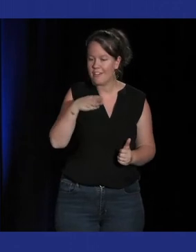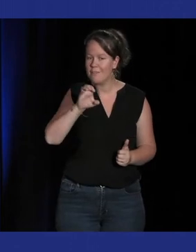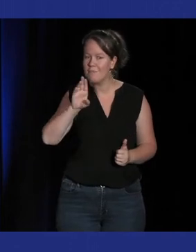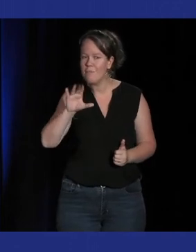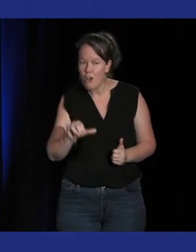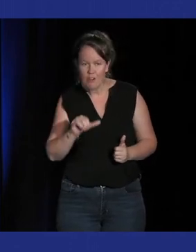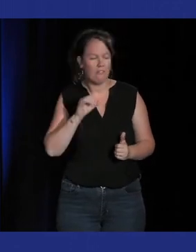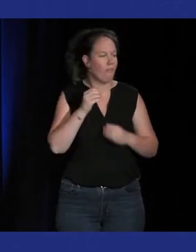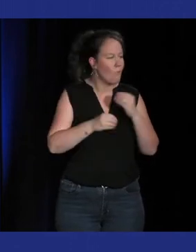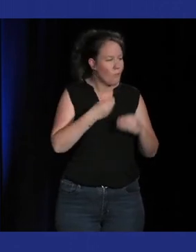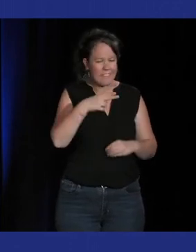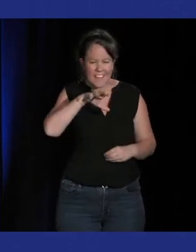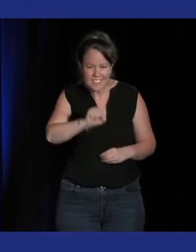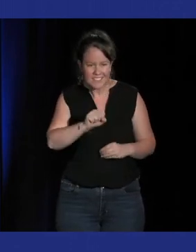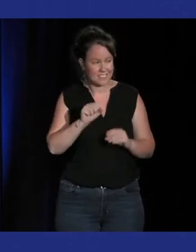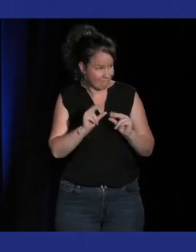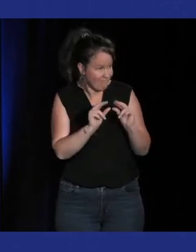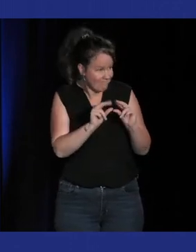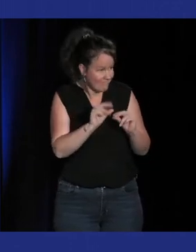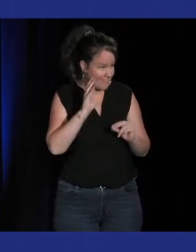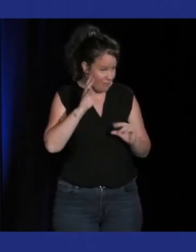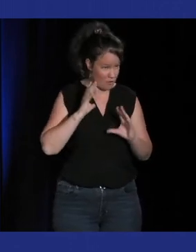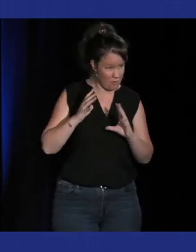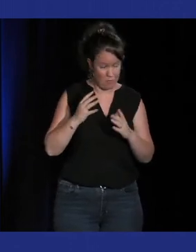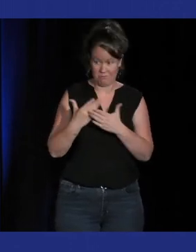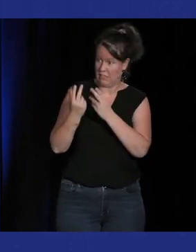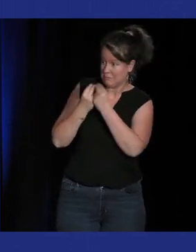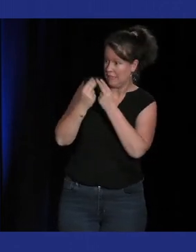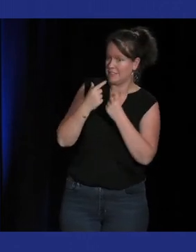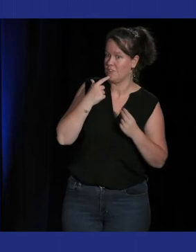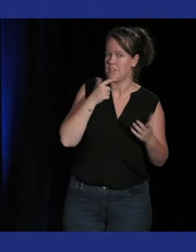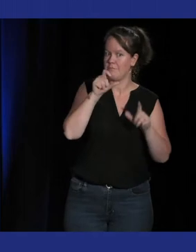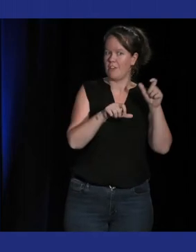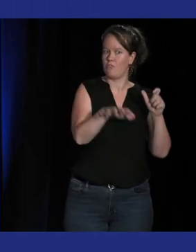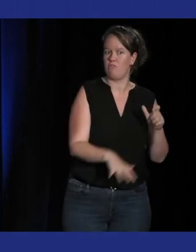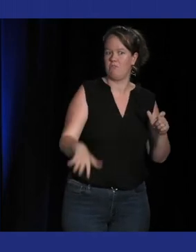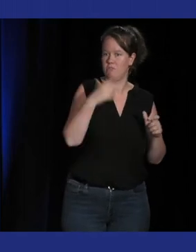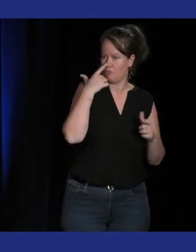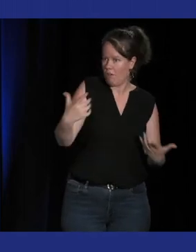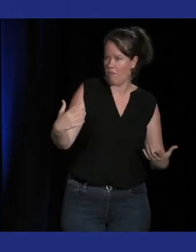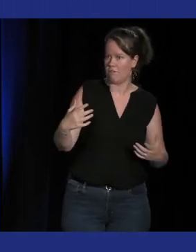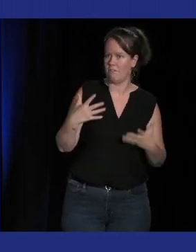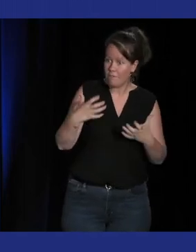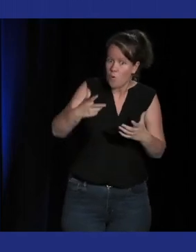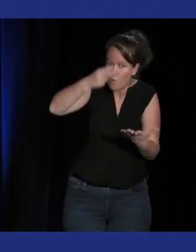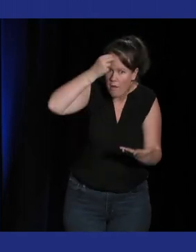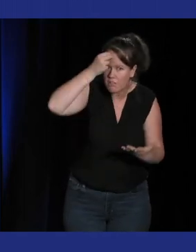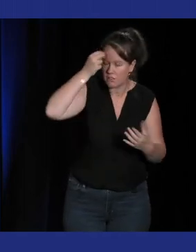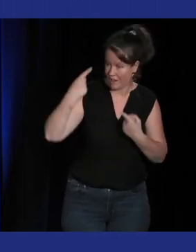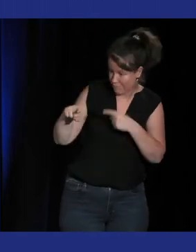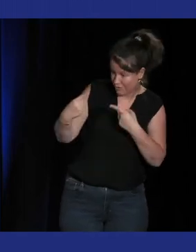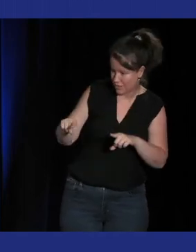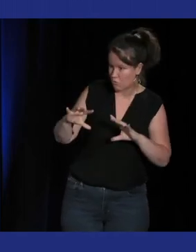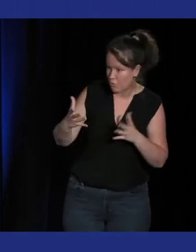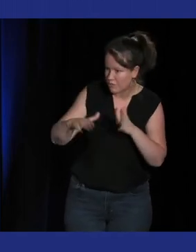d'intégrer des sons ça se démocratise le fait de vouloir comprendre comment fonctionne la musique dans un jeu et du coup